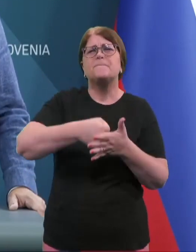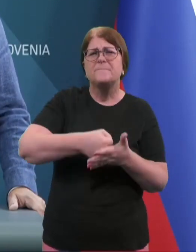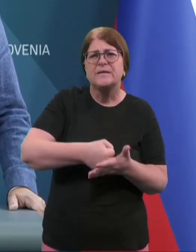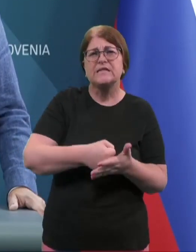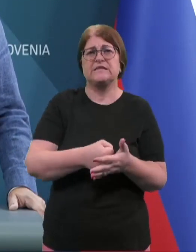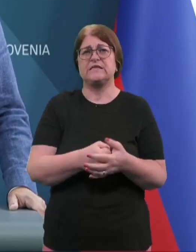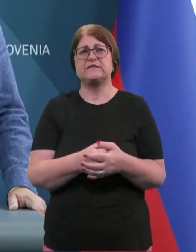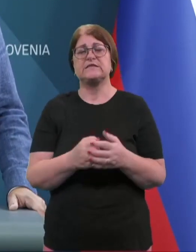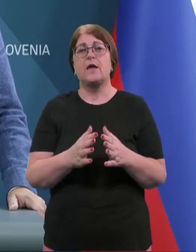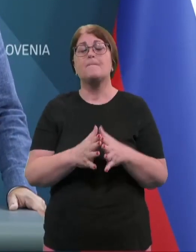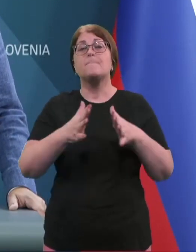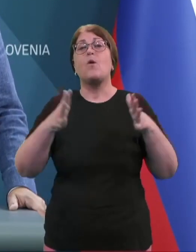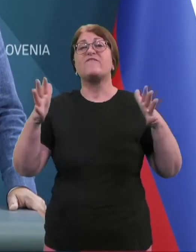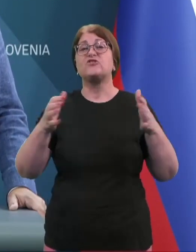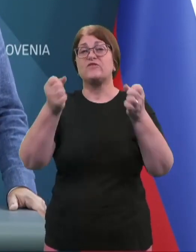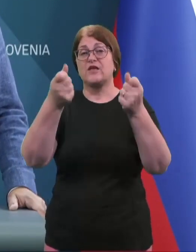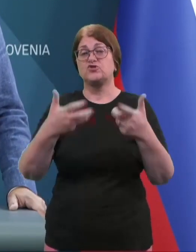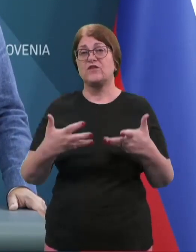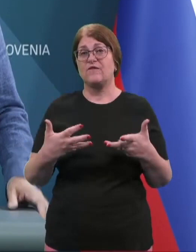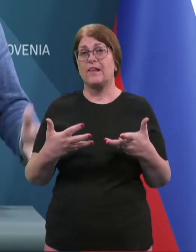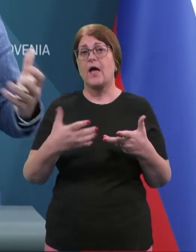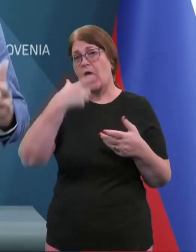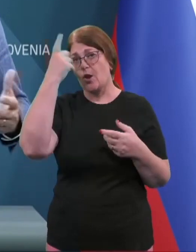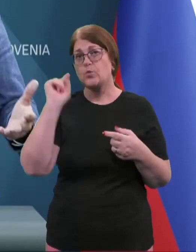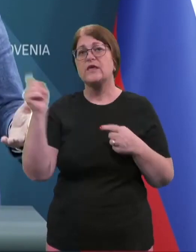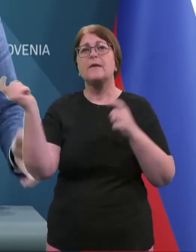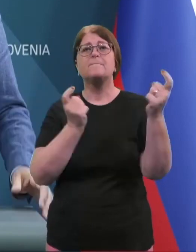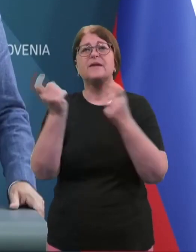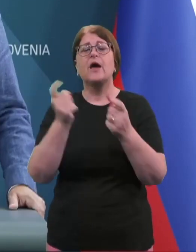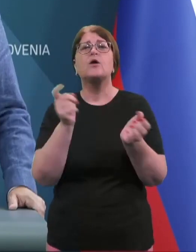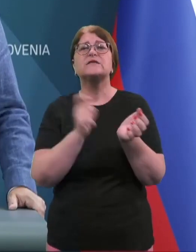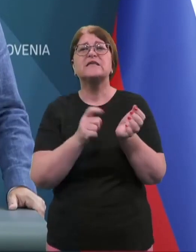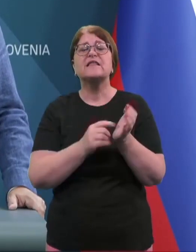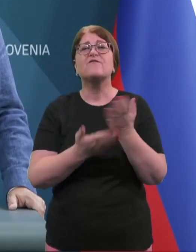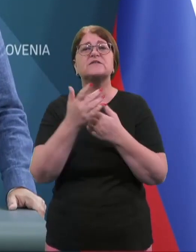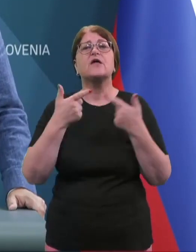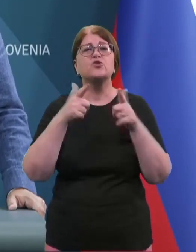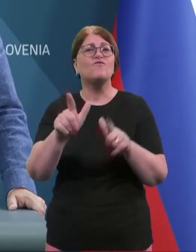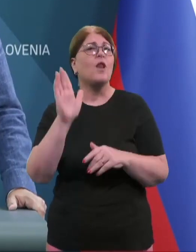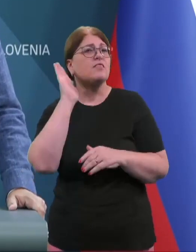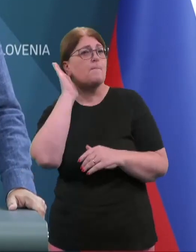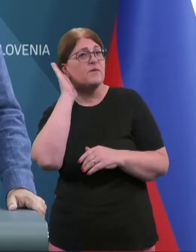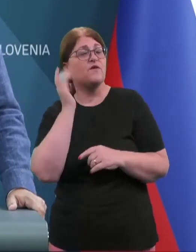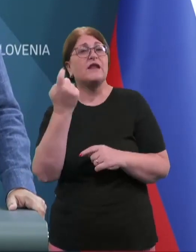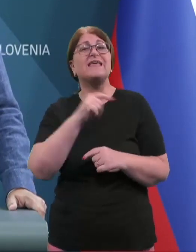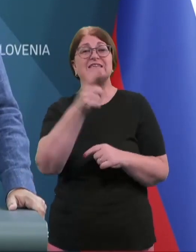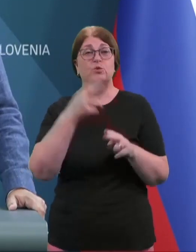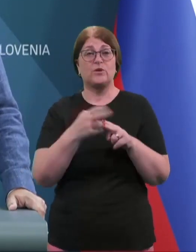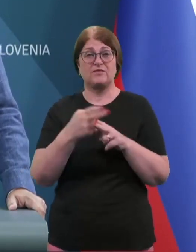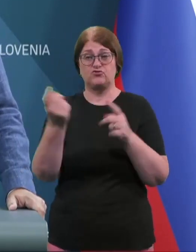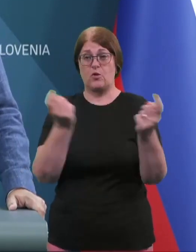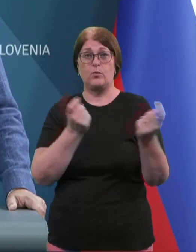povečanje števila ljudi, ki prihajajo iz zahteva za obivalno dovoljenja iz drugih držav.